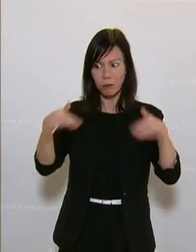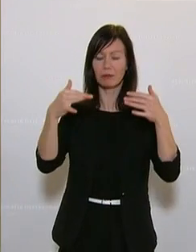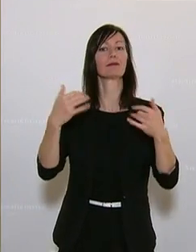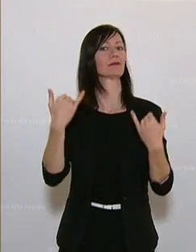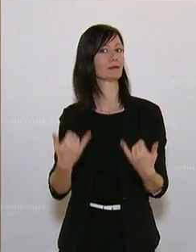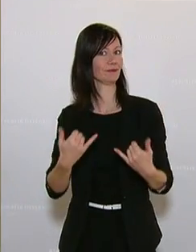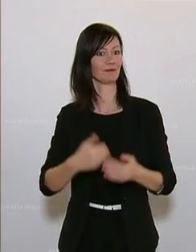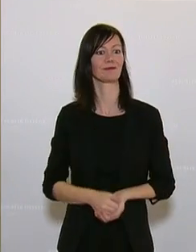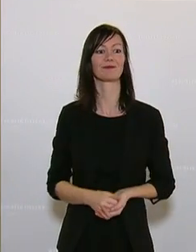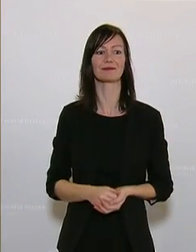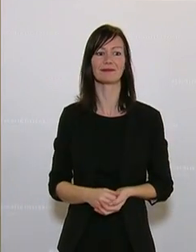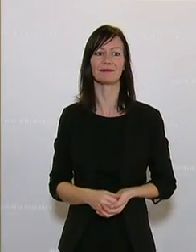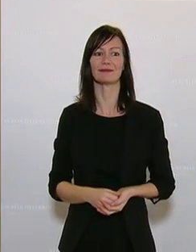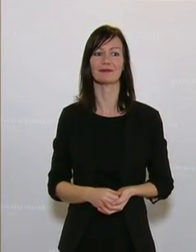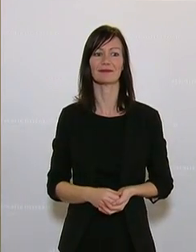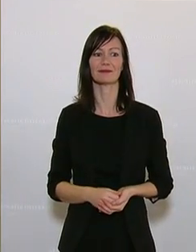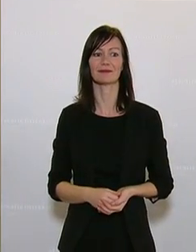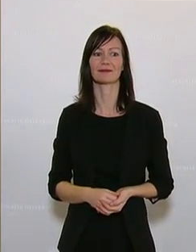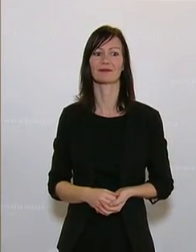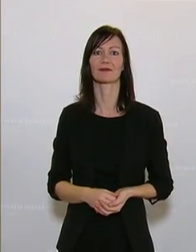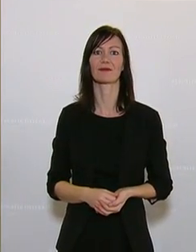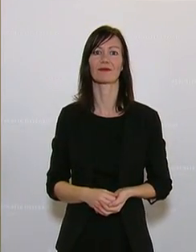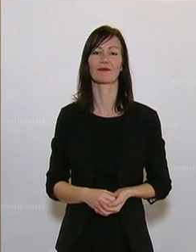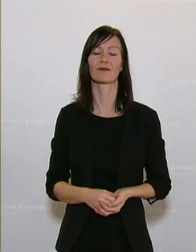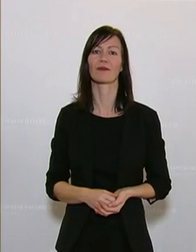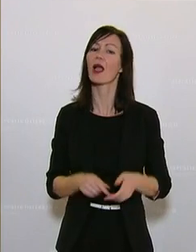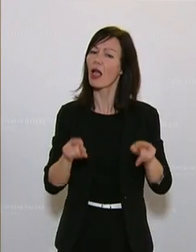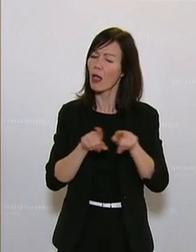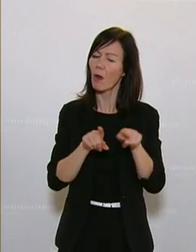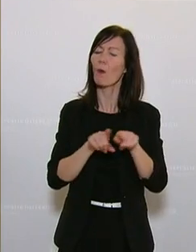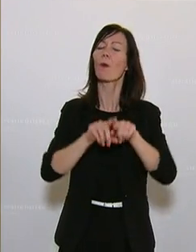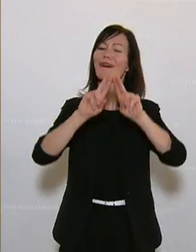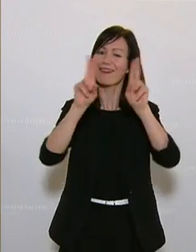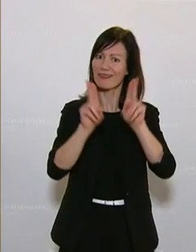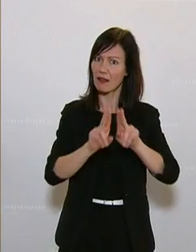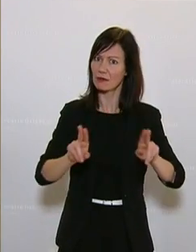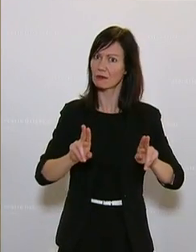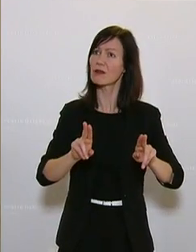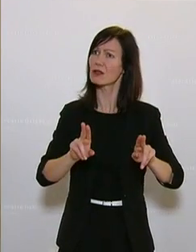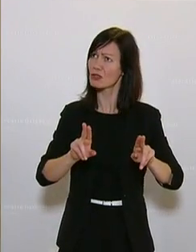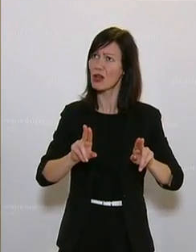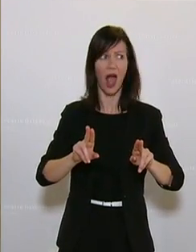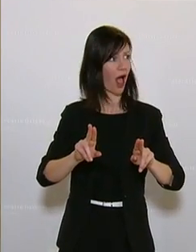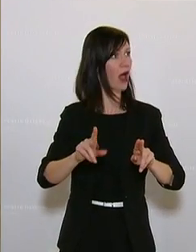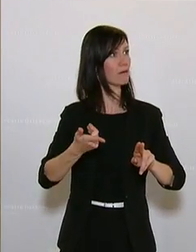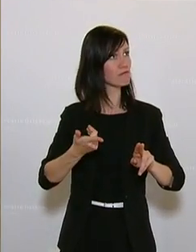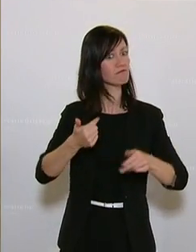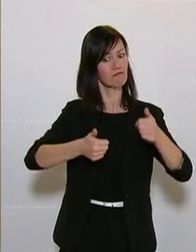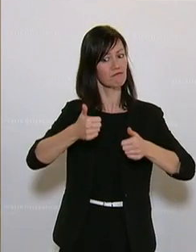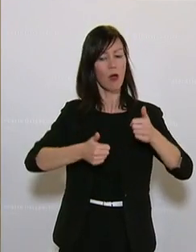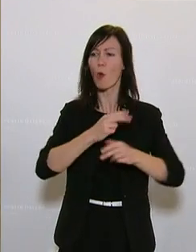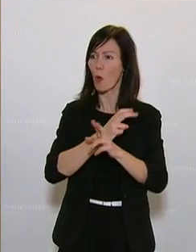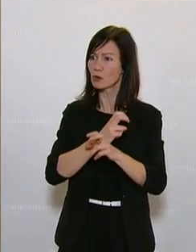verzeichnet werden kann. Wir haben auch einige international sehr erfolgreiche E-Sportlerinnen aus Österreich.